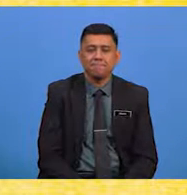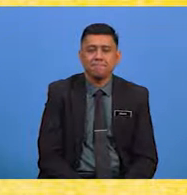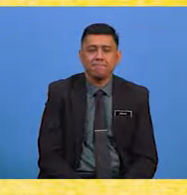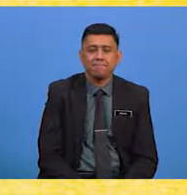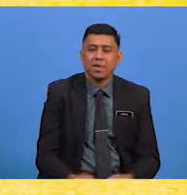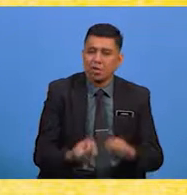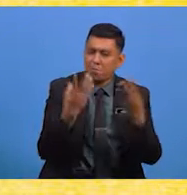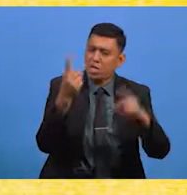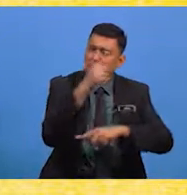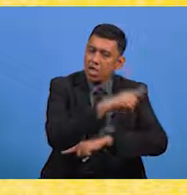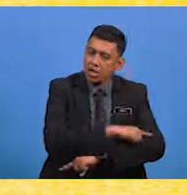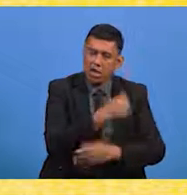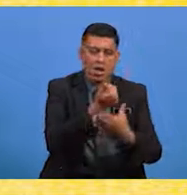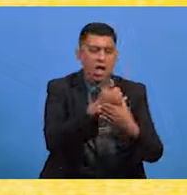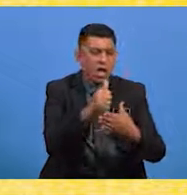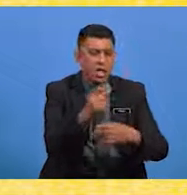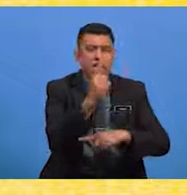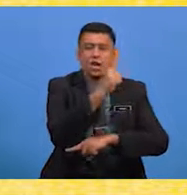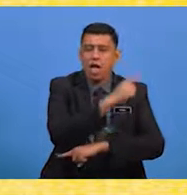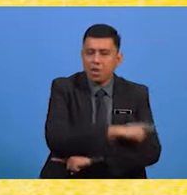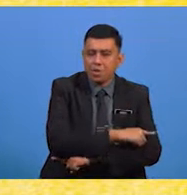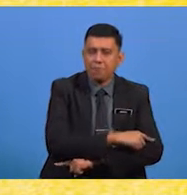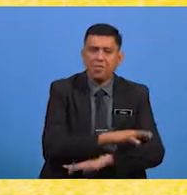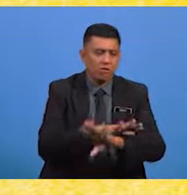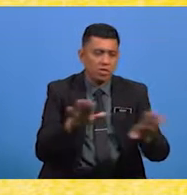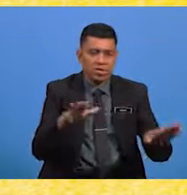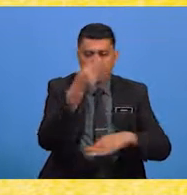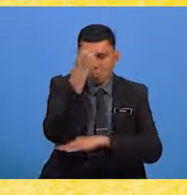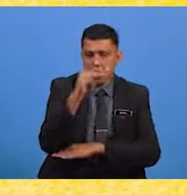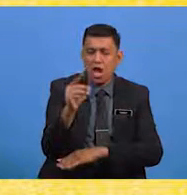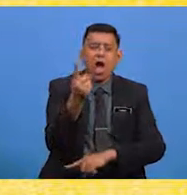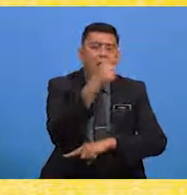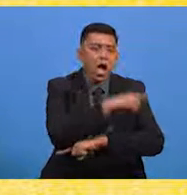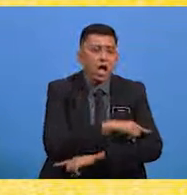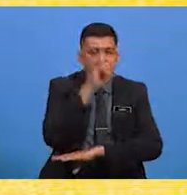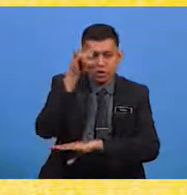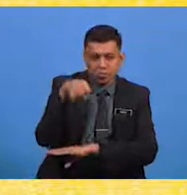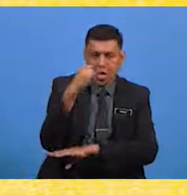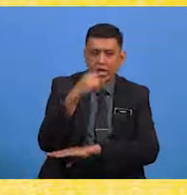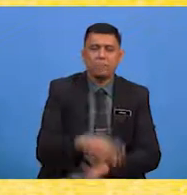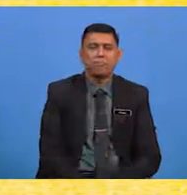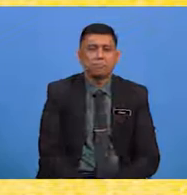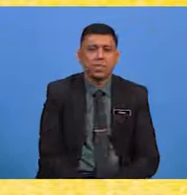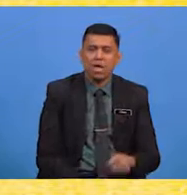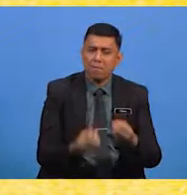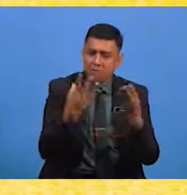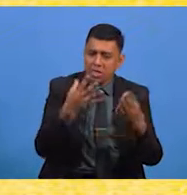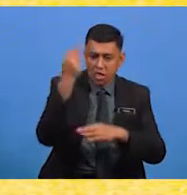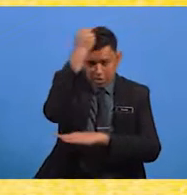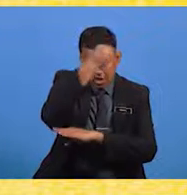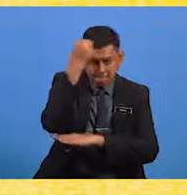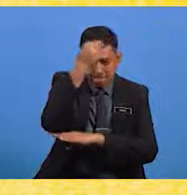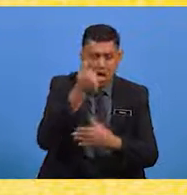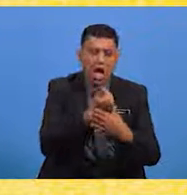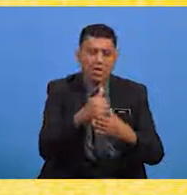Banyak hari, antara hari, tidak semulia hari Jumaat Banyak Nabi,